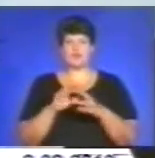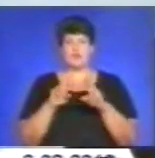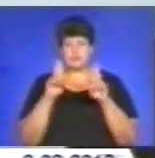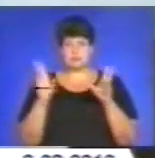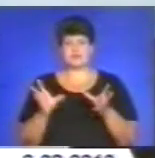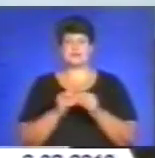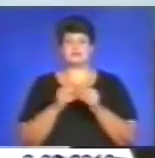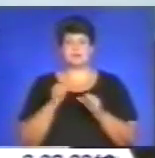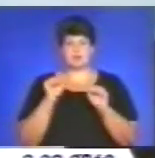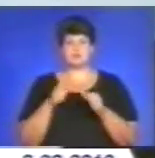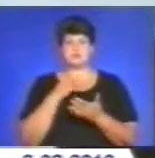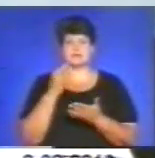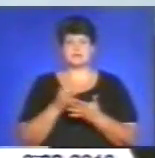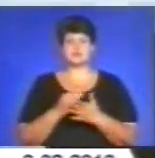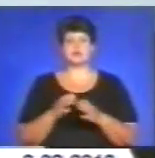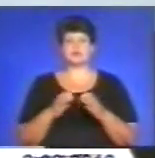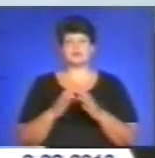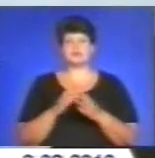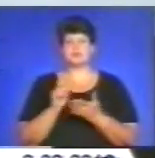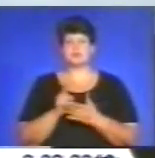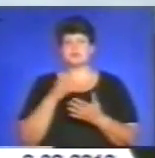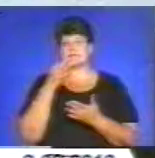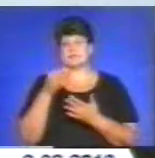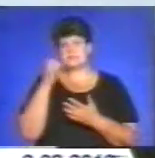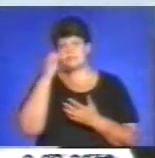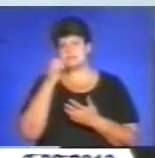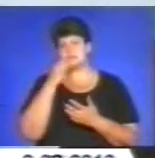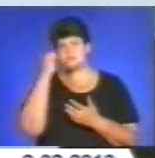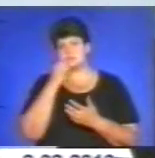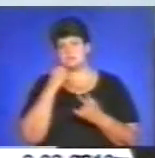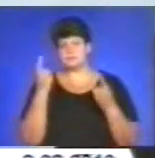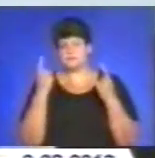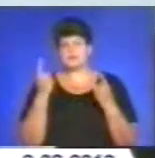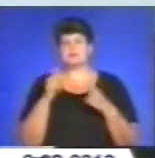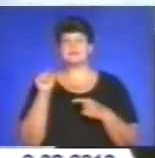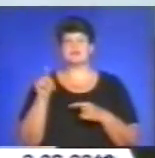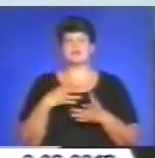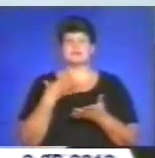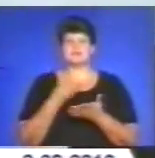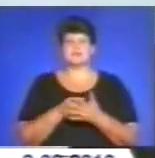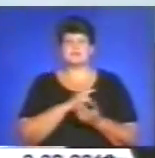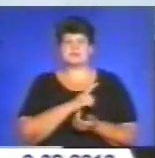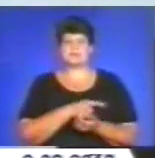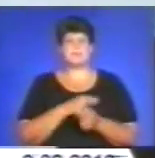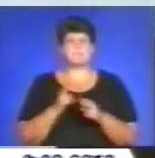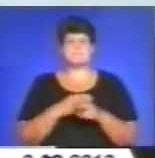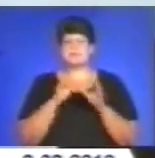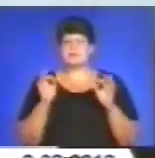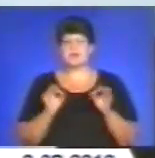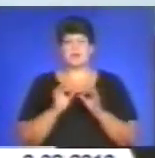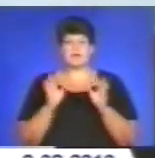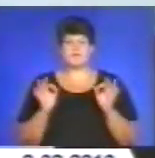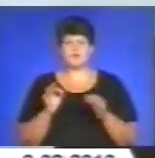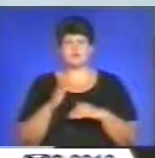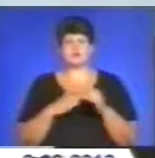з однієї сторони, я маю колективу сказати великое-большое спасибо, тому що вони своїми силами, без нікого, практично